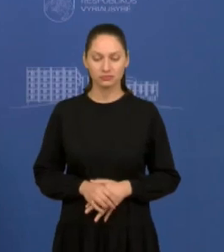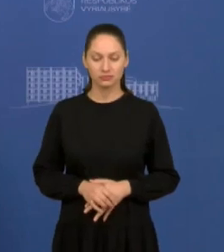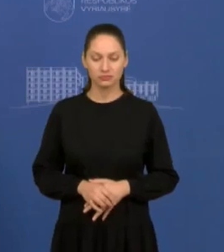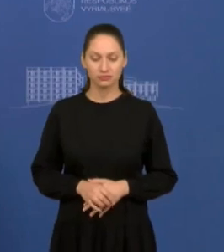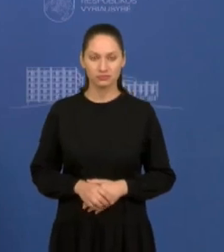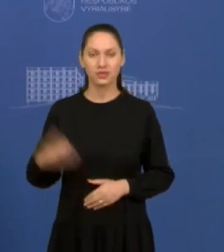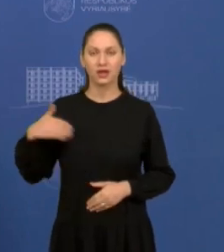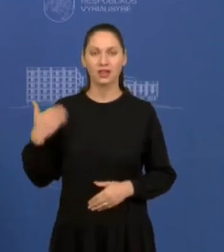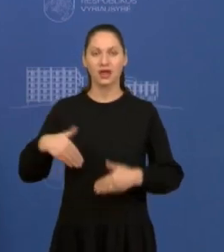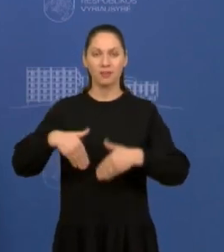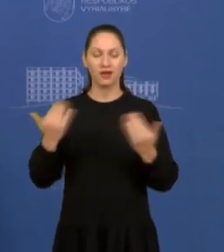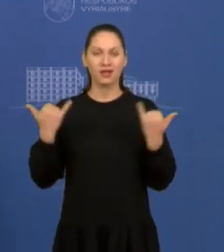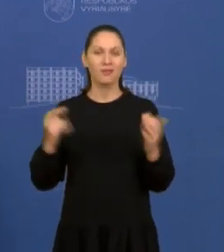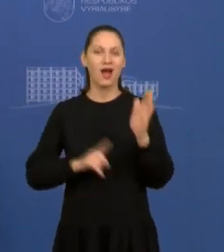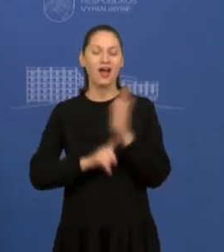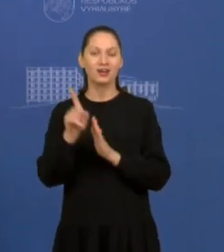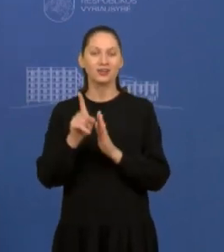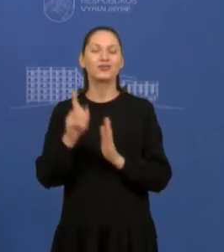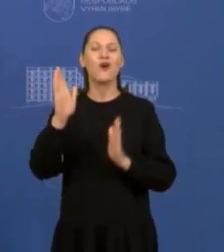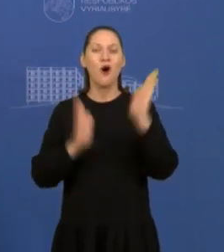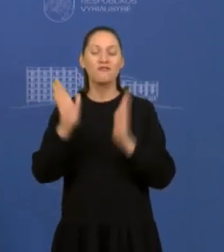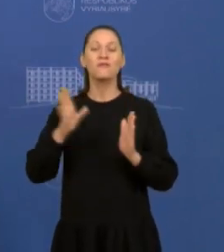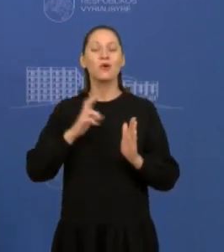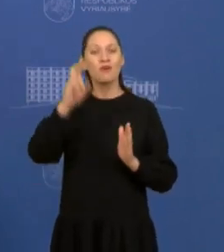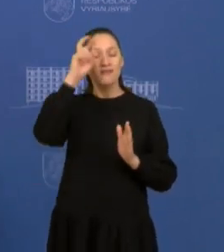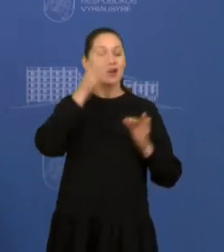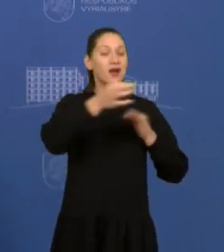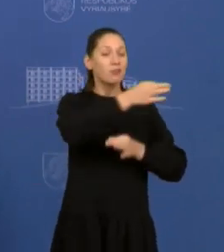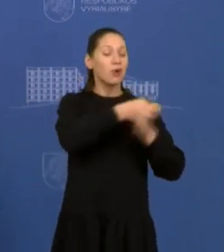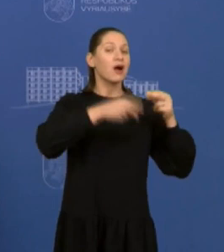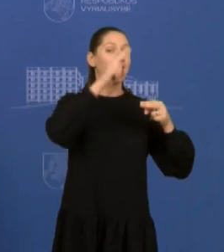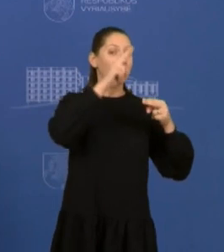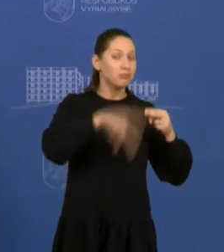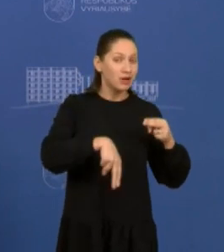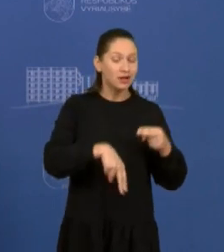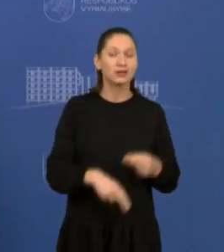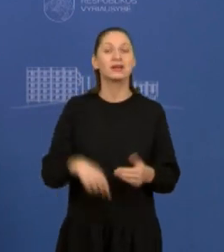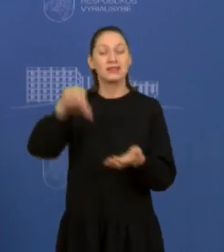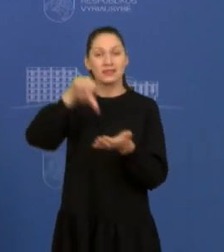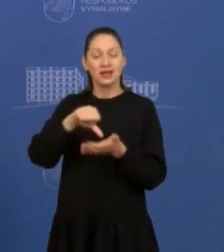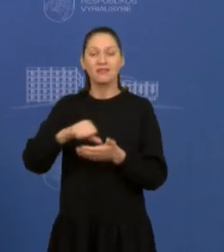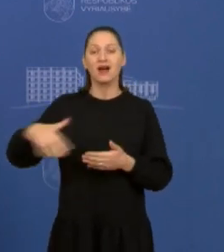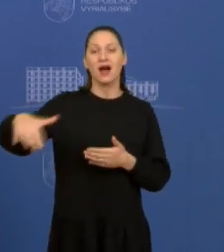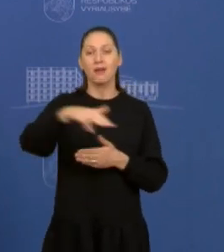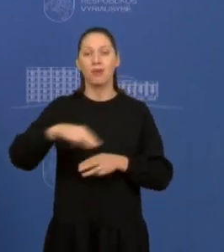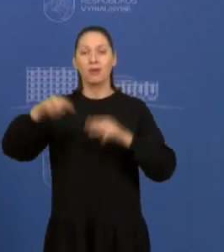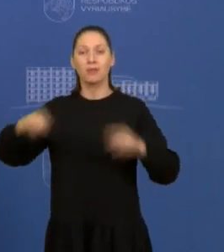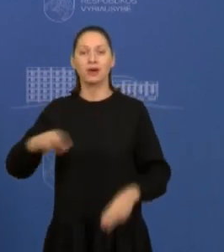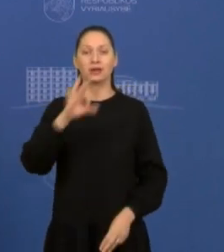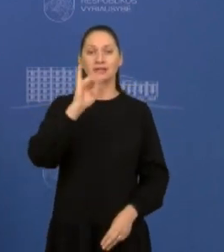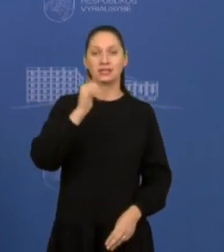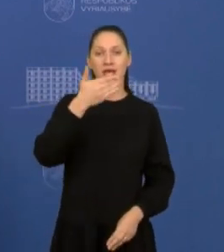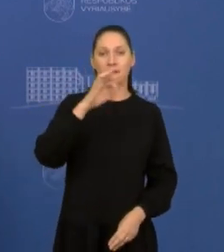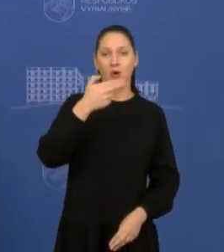Labai diena, pradėdame spaudos konferenciją po vyriausybės pasitarimo ir posėdžio. Spaudos konferencijoje dalyvauja aplinkos ministras Simonas